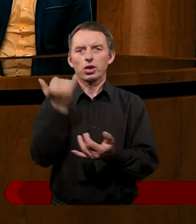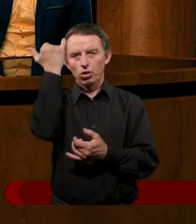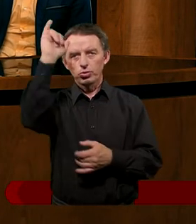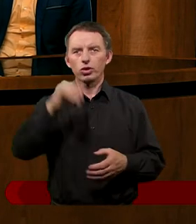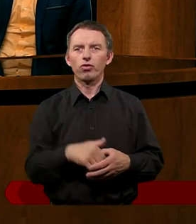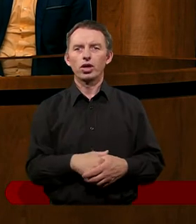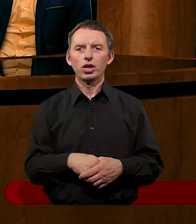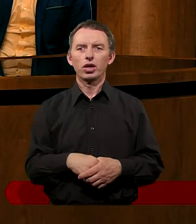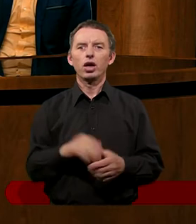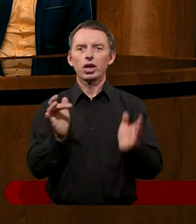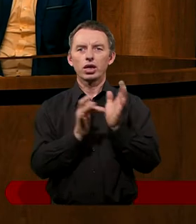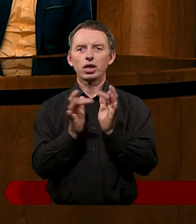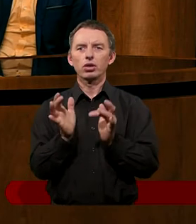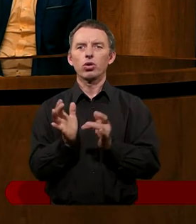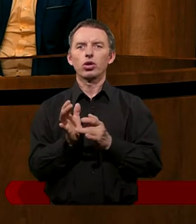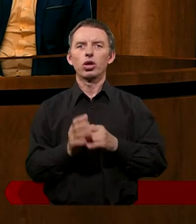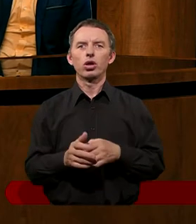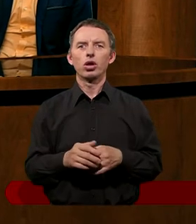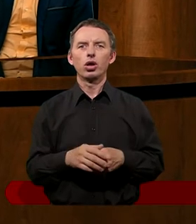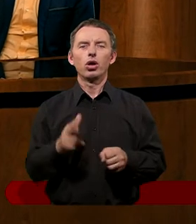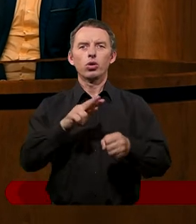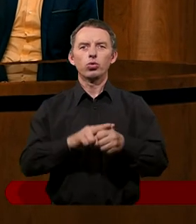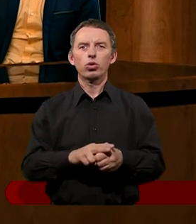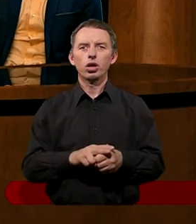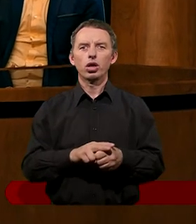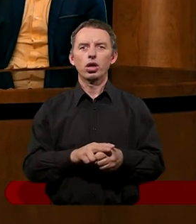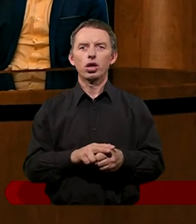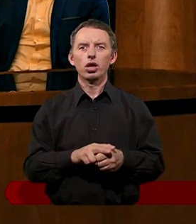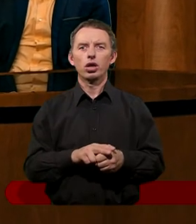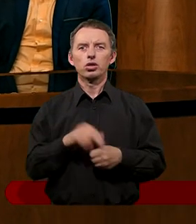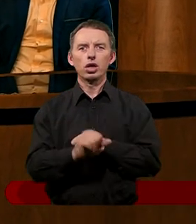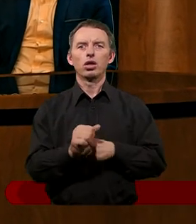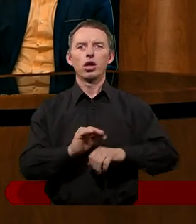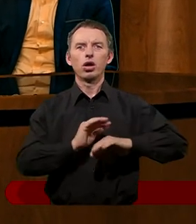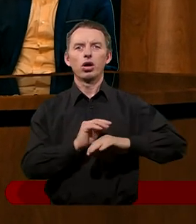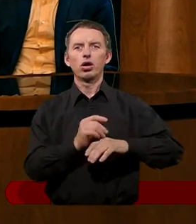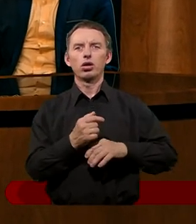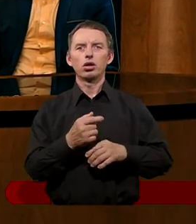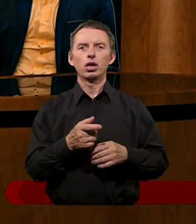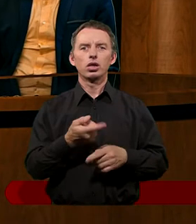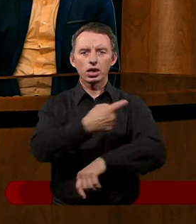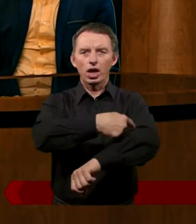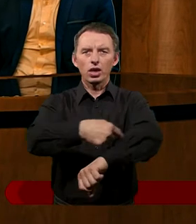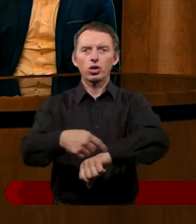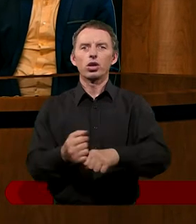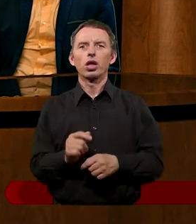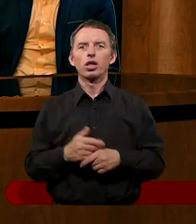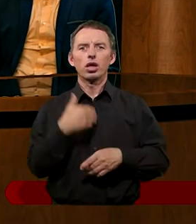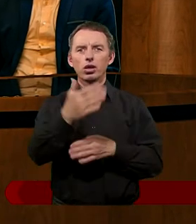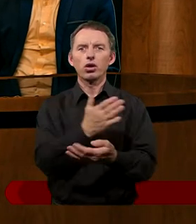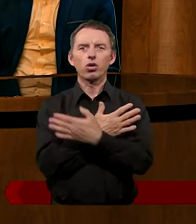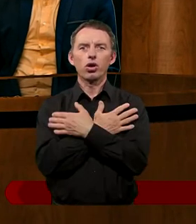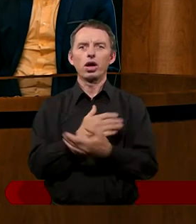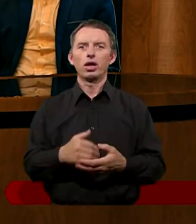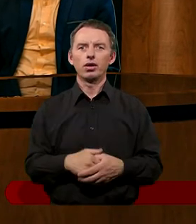może na przykładzie Chrystusa ktoś, kto będąc zranionym potrafi nadal kochać i obiektywnie spożyć na